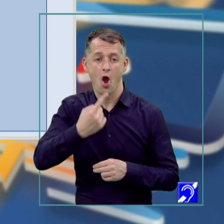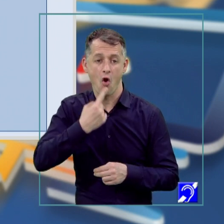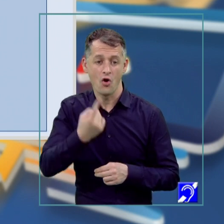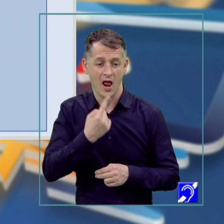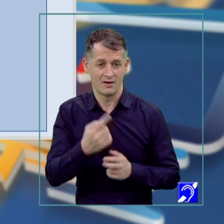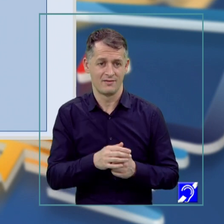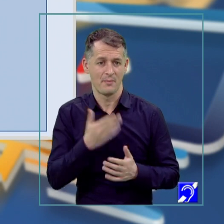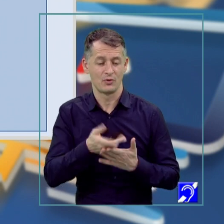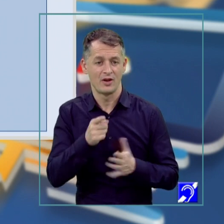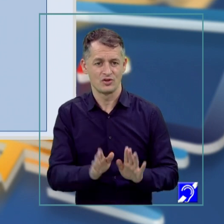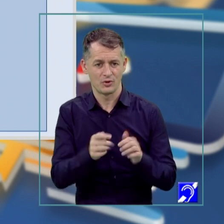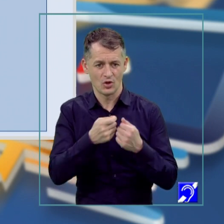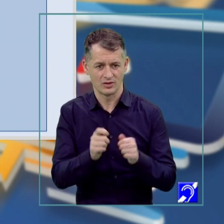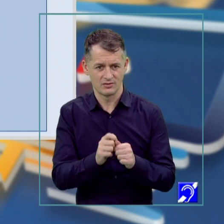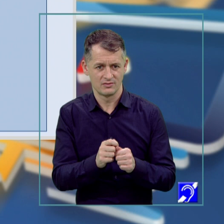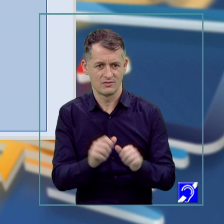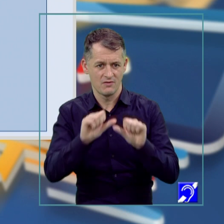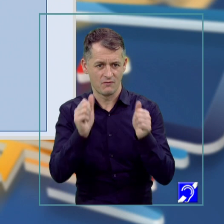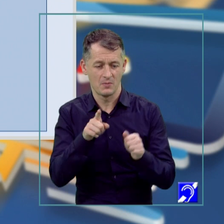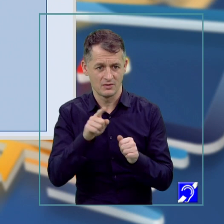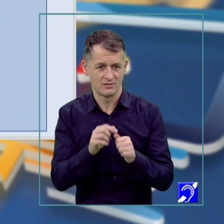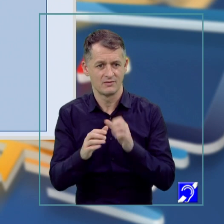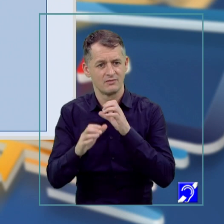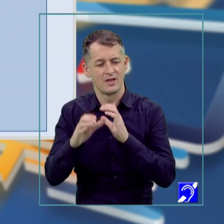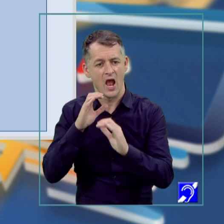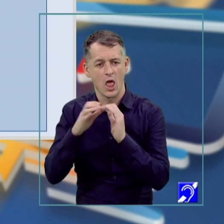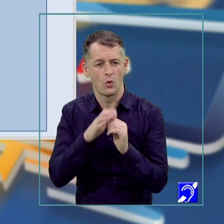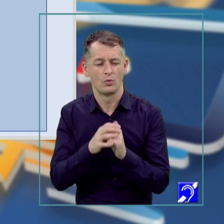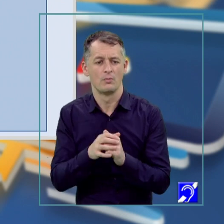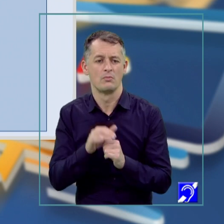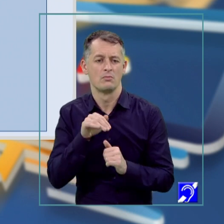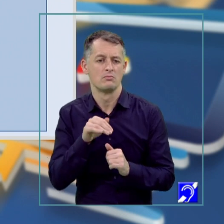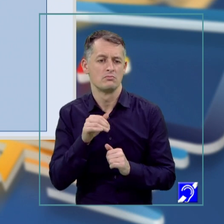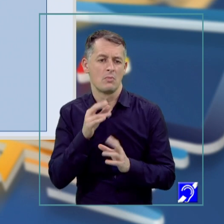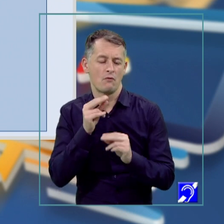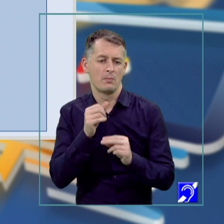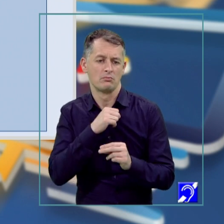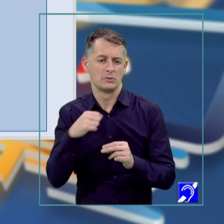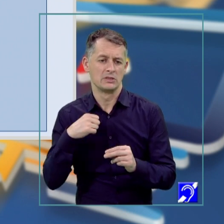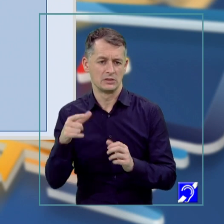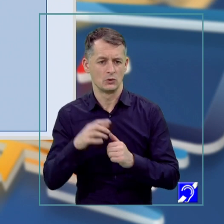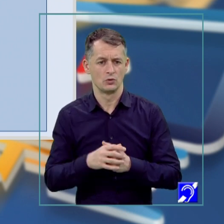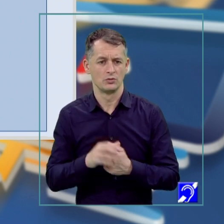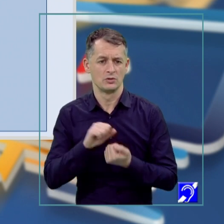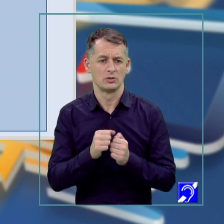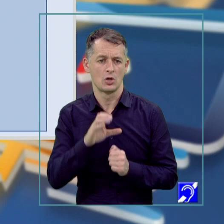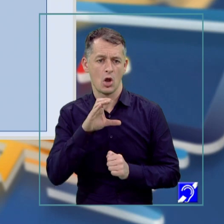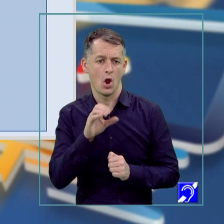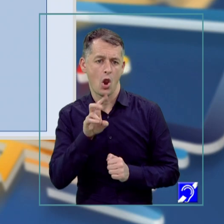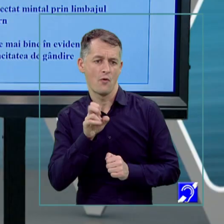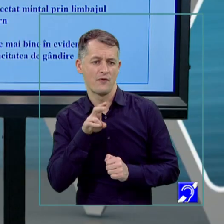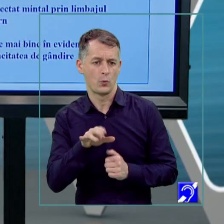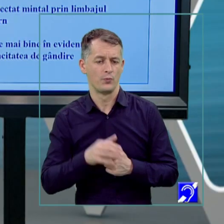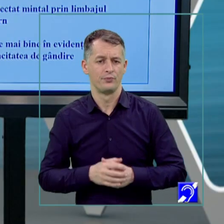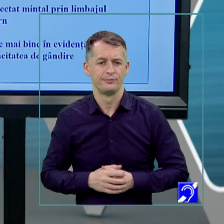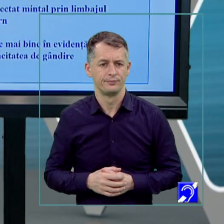celelalte. Formele sale sunt dialogul, monologul și coloviu. El este dotat cu mijloace de expresivitate lingvistice și extralingvistice.